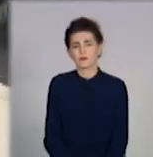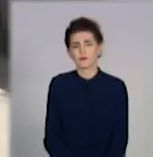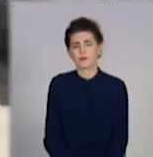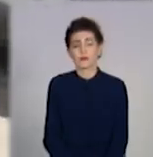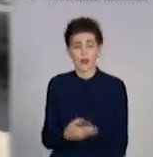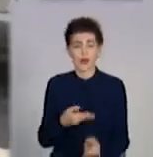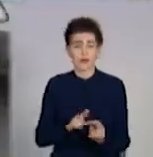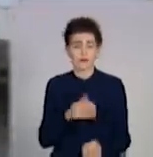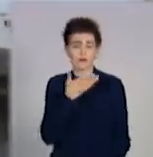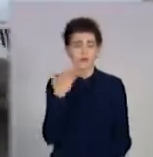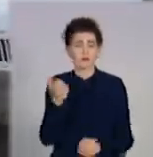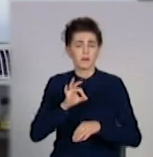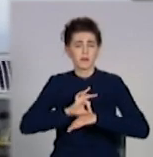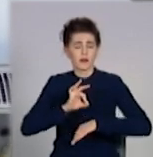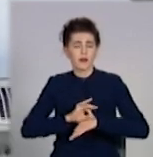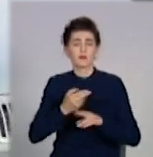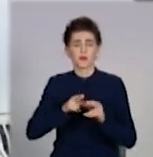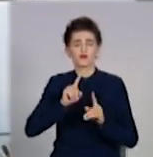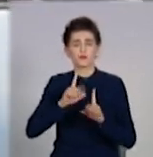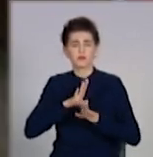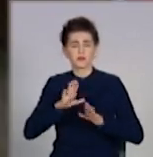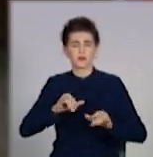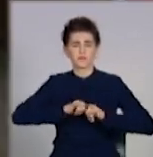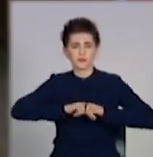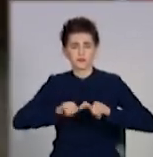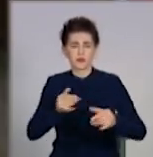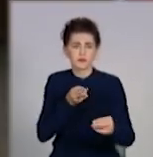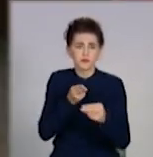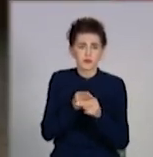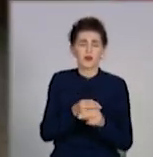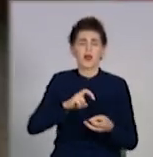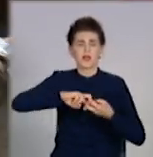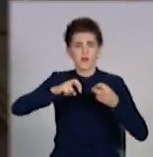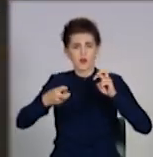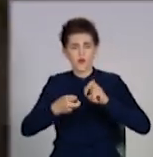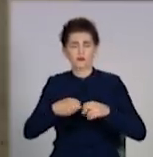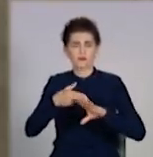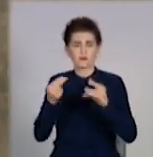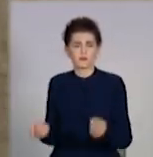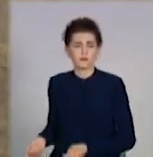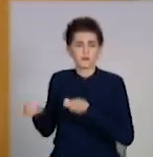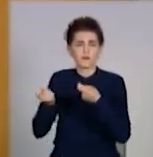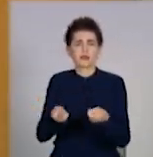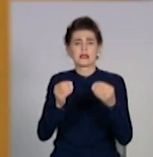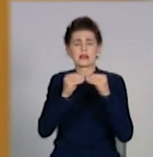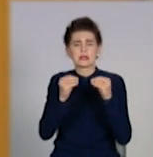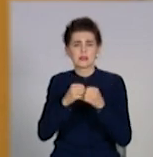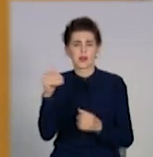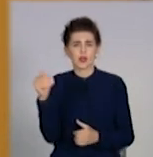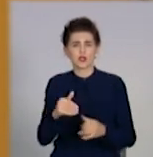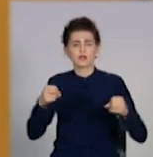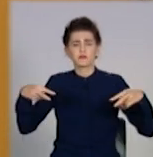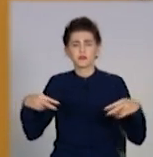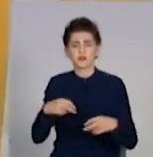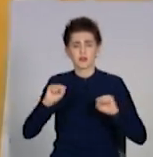Щоб швидко виявити коронавірус та запобігти розвитку пандемії, в Івано-Франківську область привезли десятки тисяч таких експрес